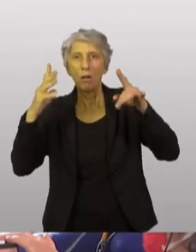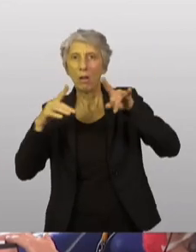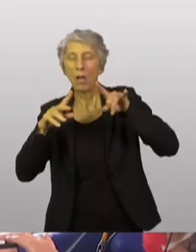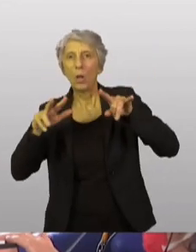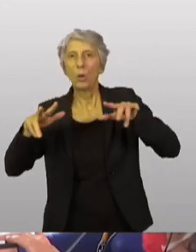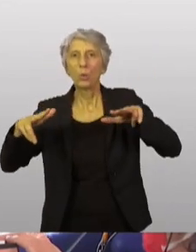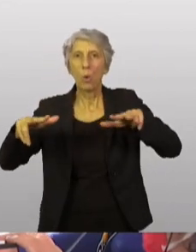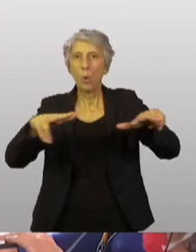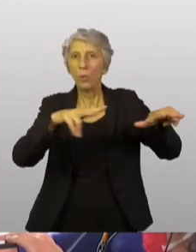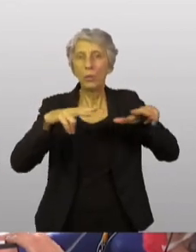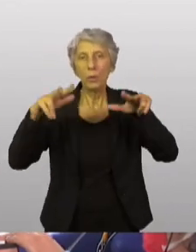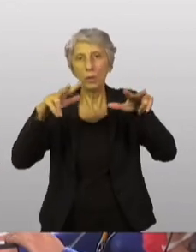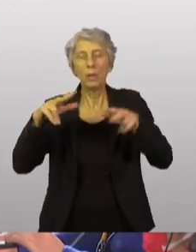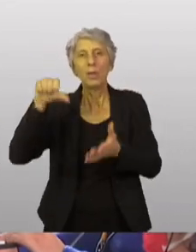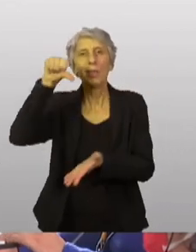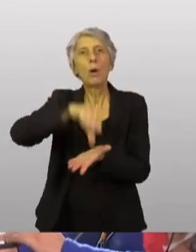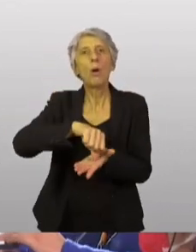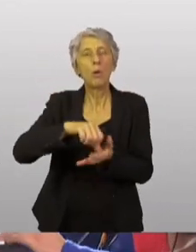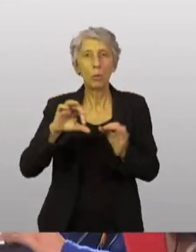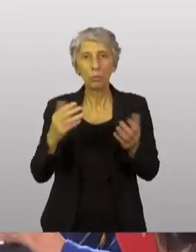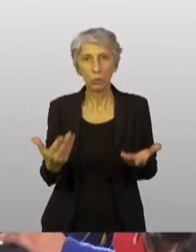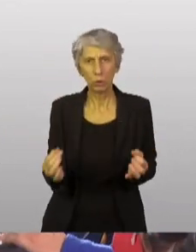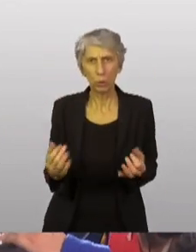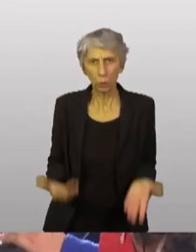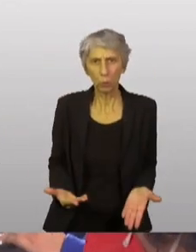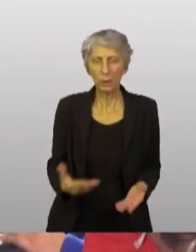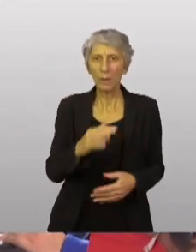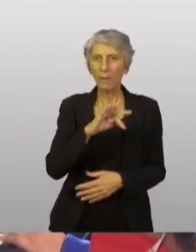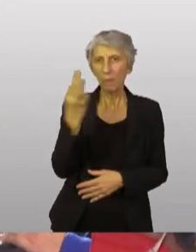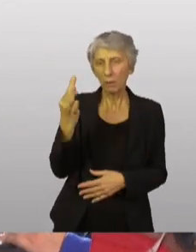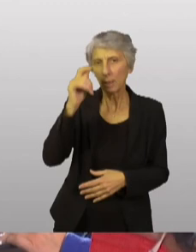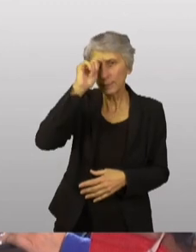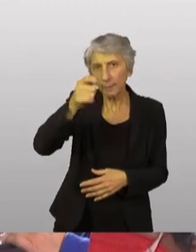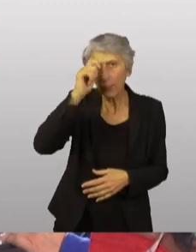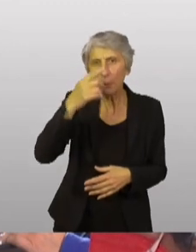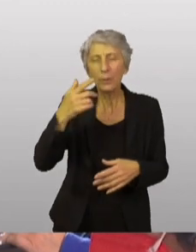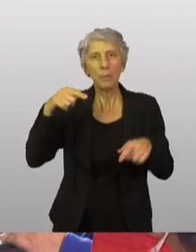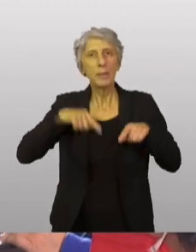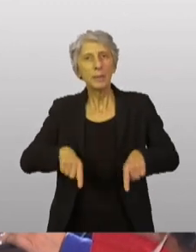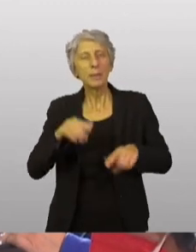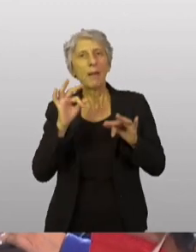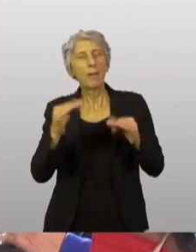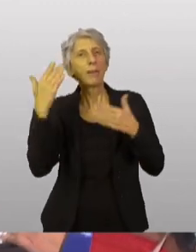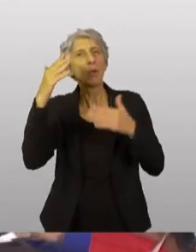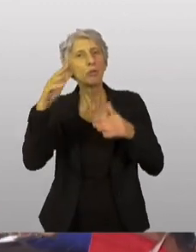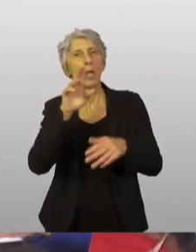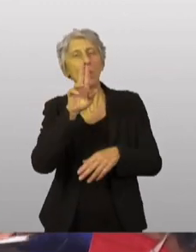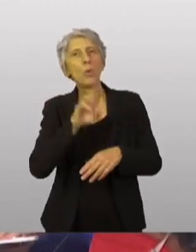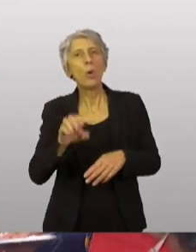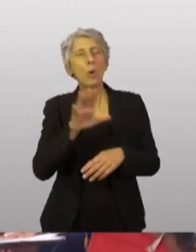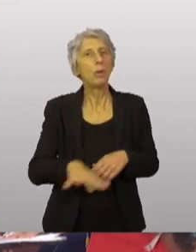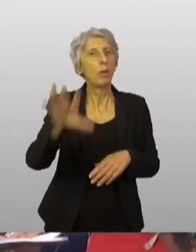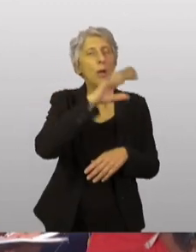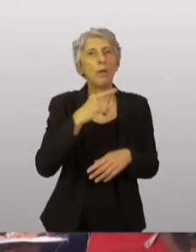Hier, la France a salué l'adoption par les ministres des Affaires étrangères européennes de nouvelles